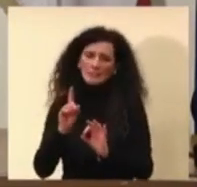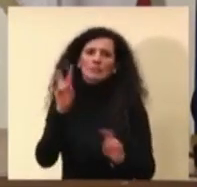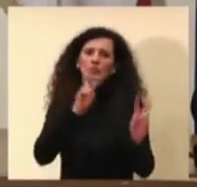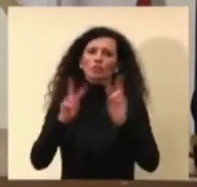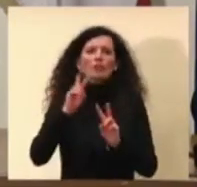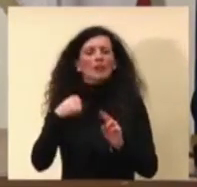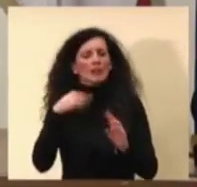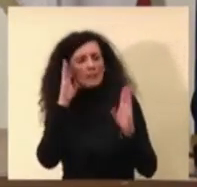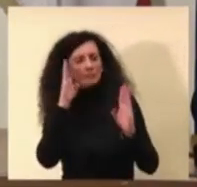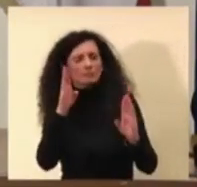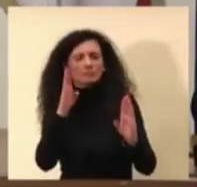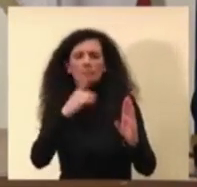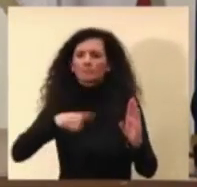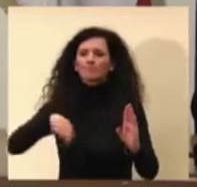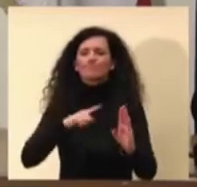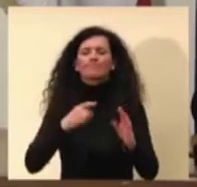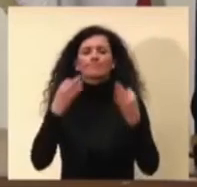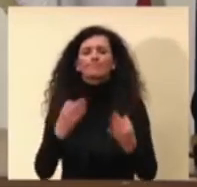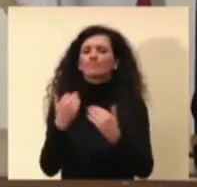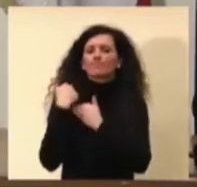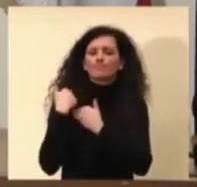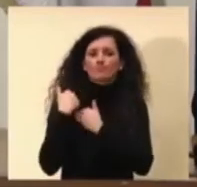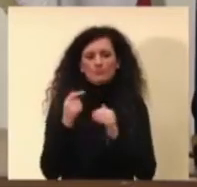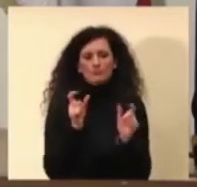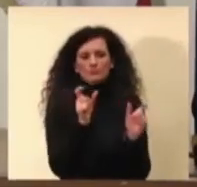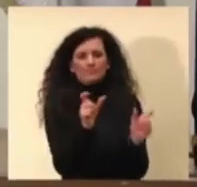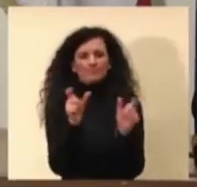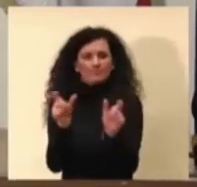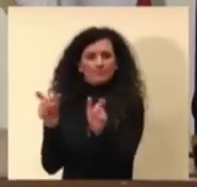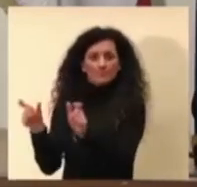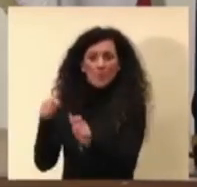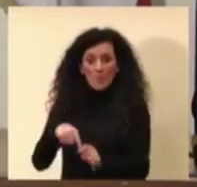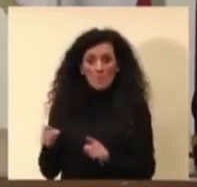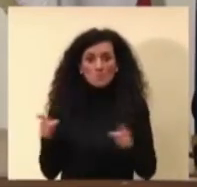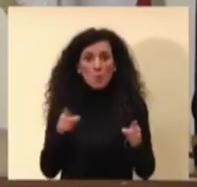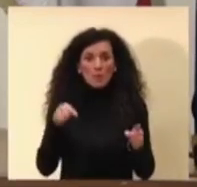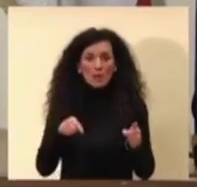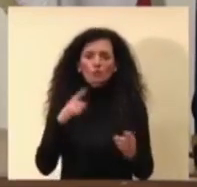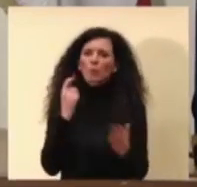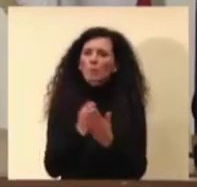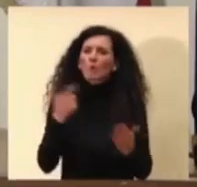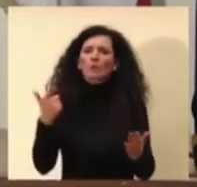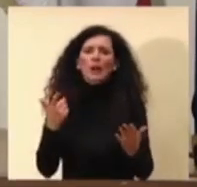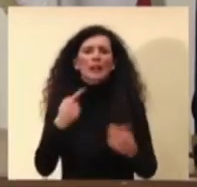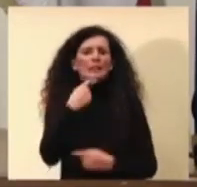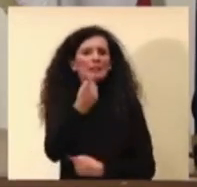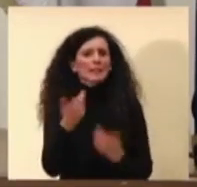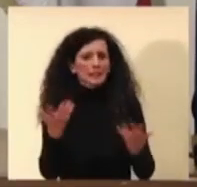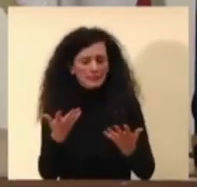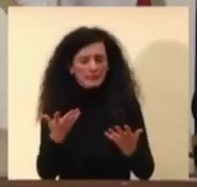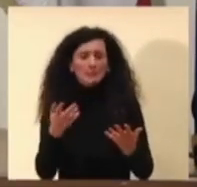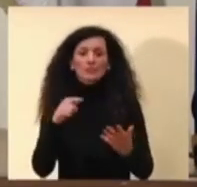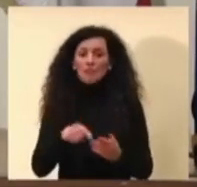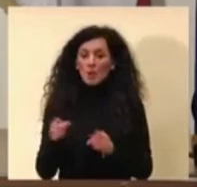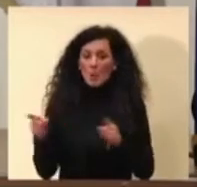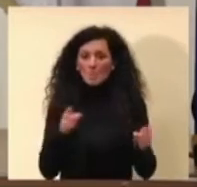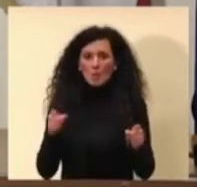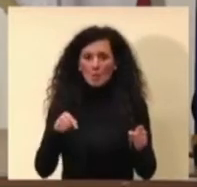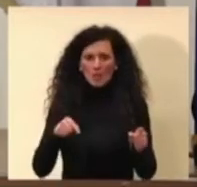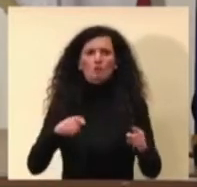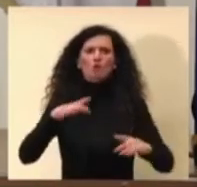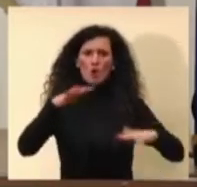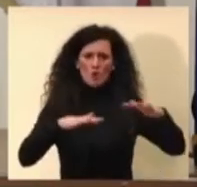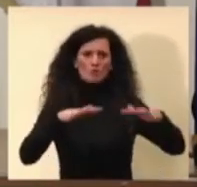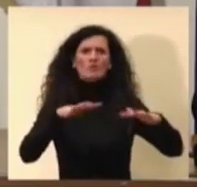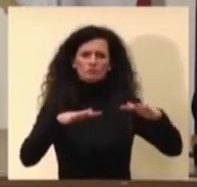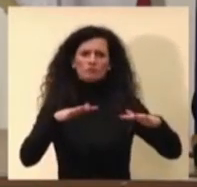contenerle. Quindi questo è il momento, in questo momento che cosa possiamo dire? Che stiamo in una fase di stazionalità con una